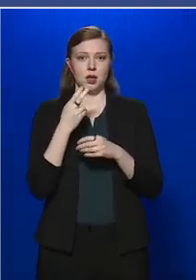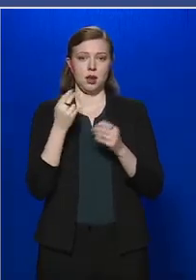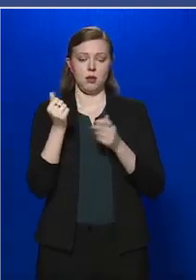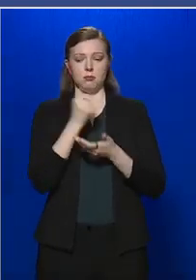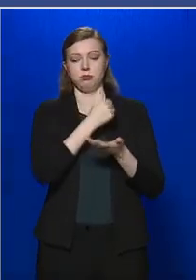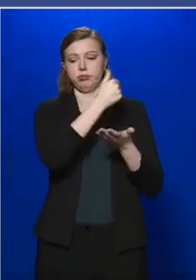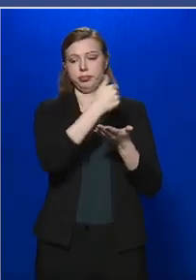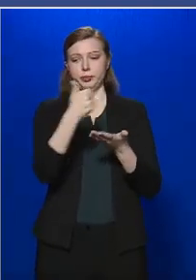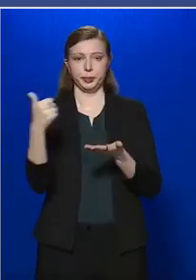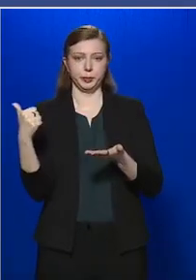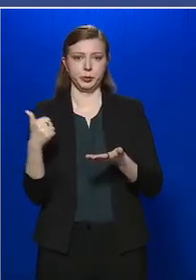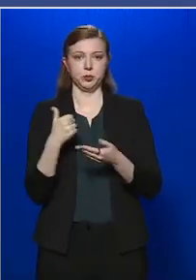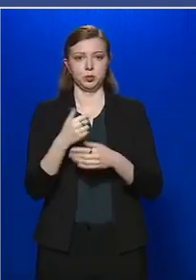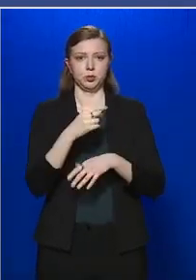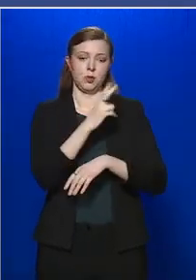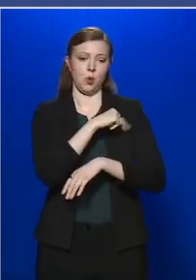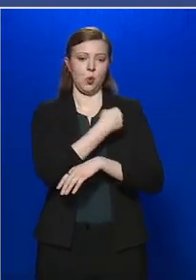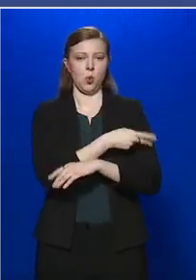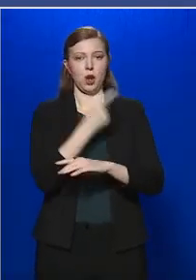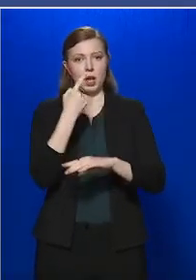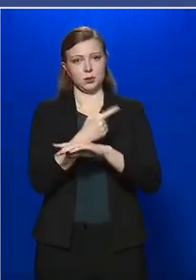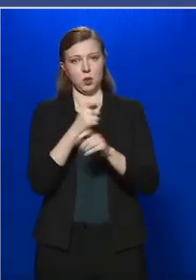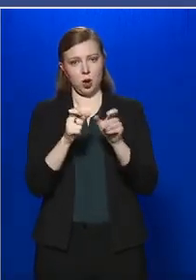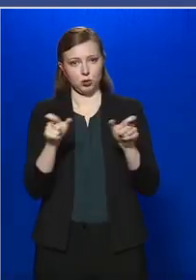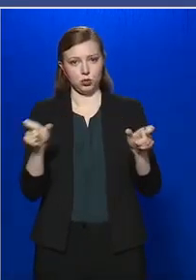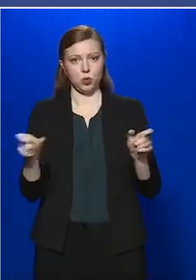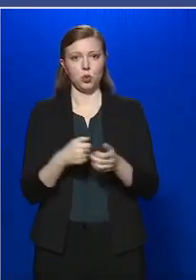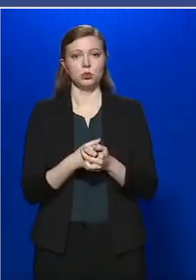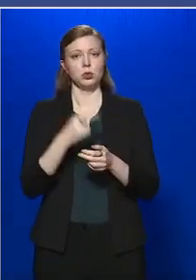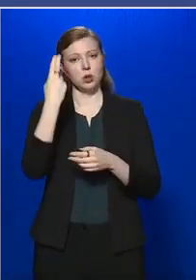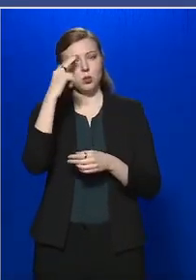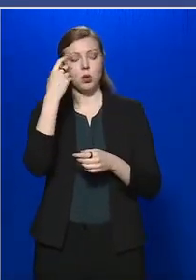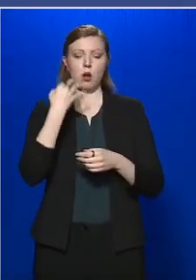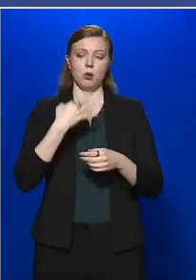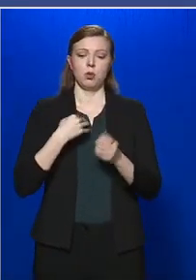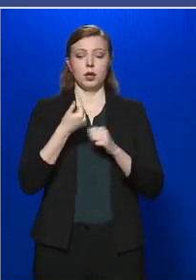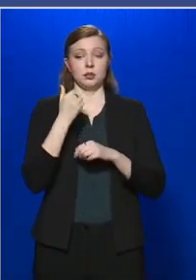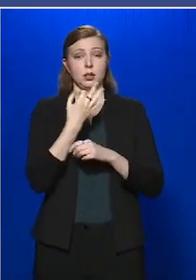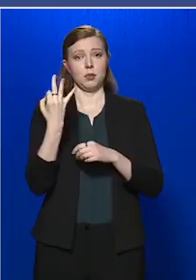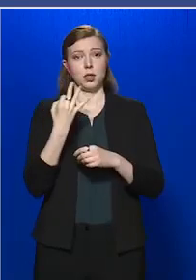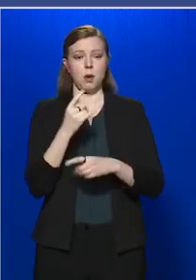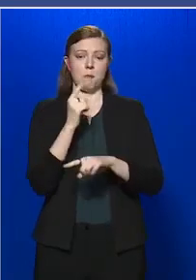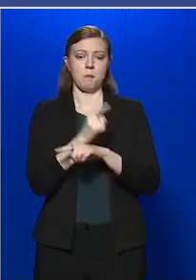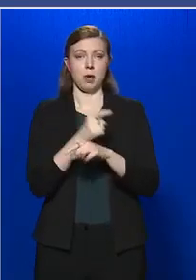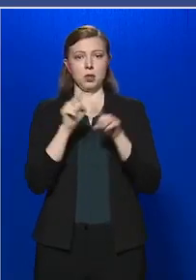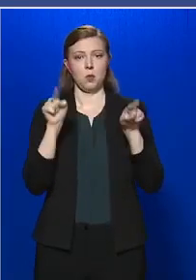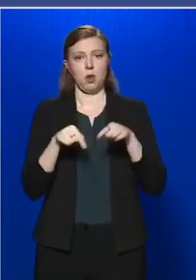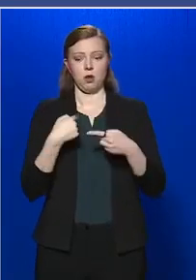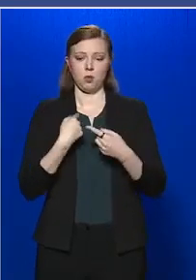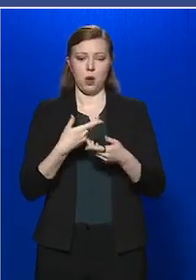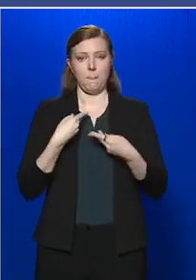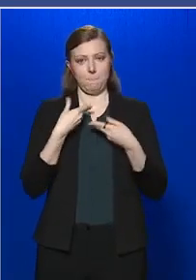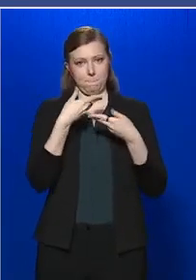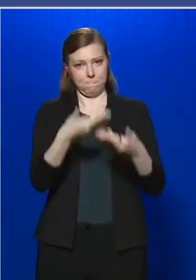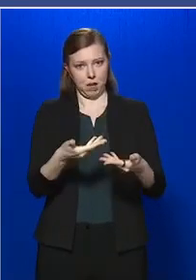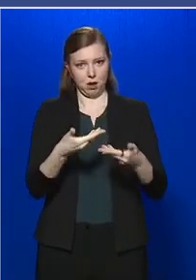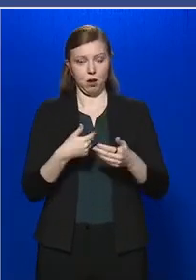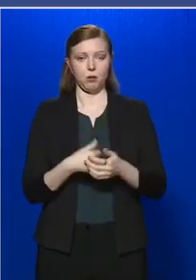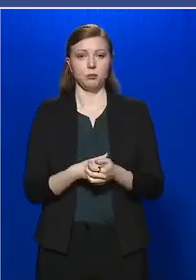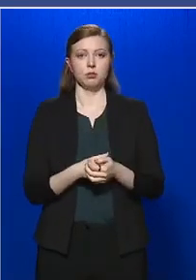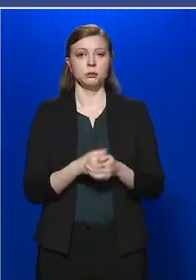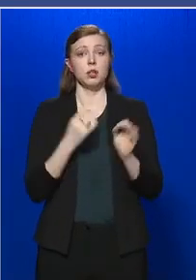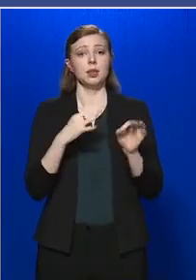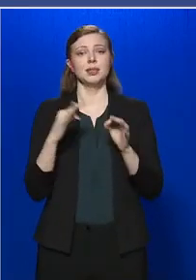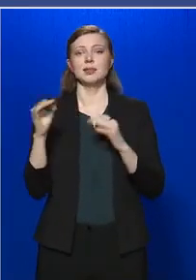kórházparancsnokot. A te kórházparancsnok urak, hölgyek tegnapi nap folyamán a megbízó levelüket tőlem átvették. Ennek az